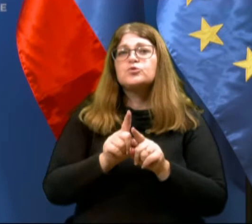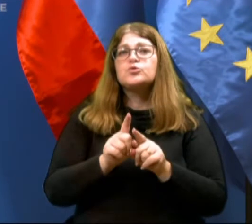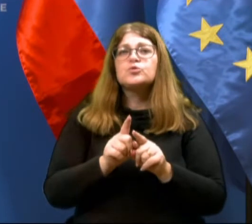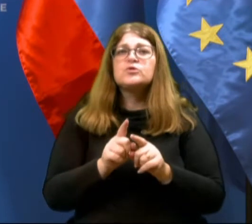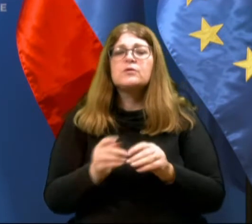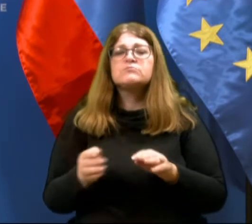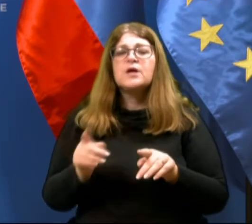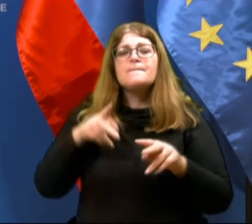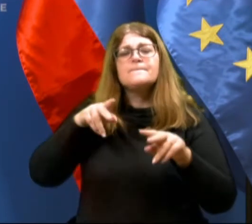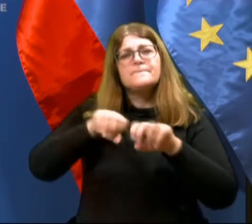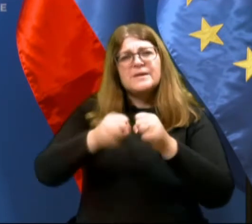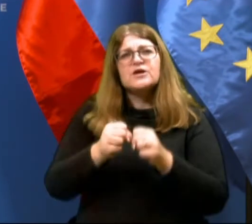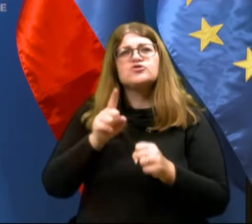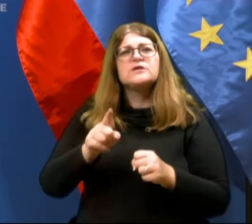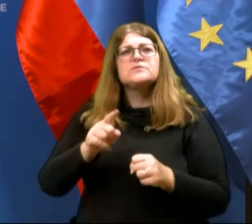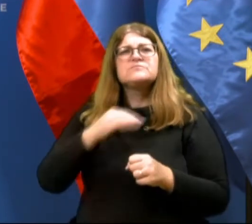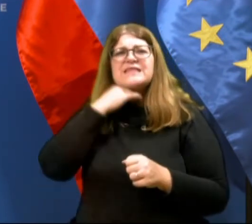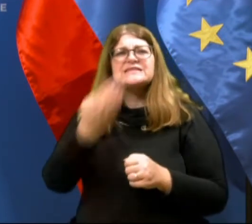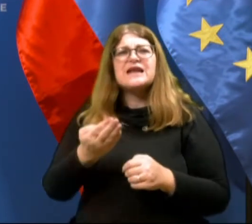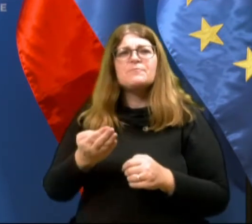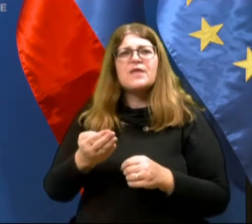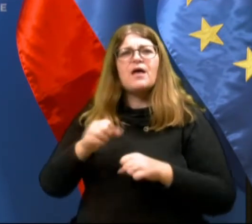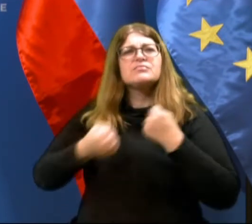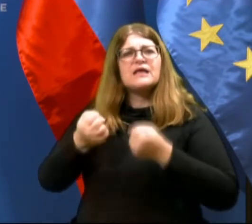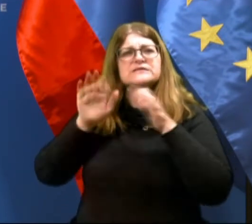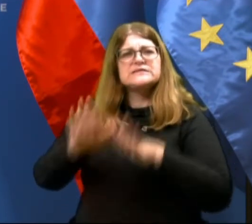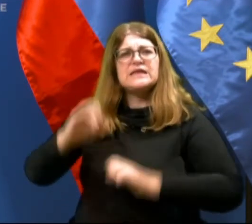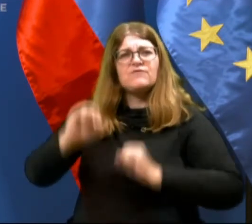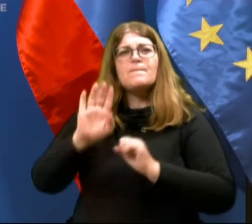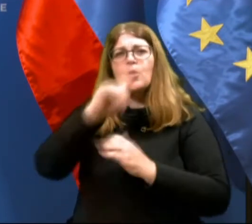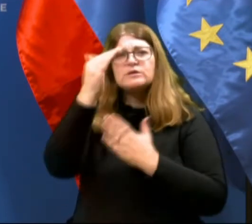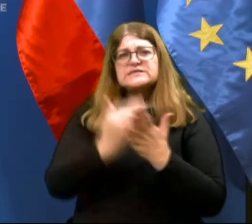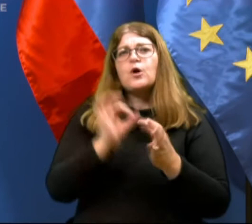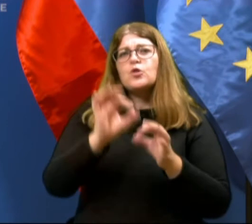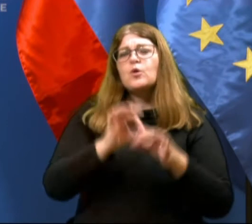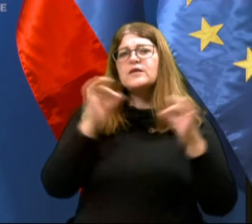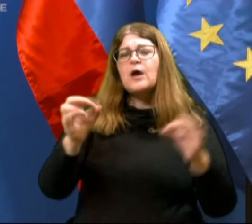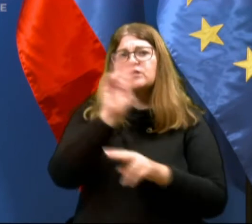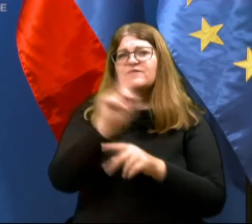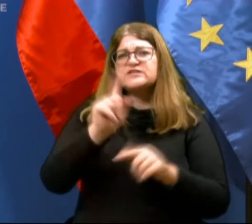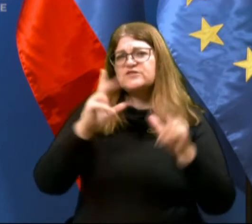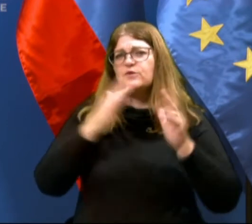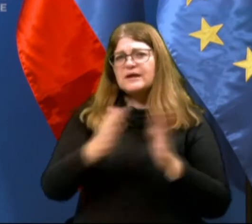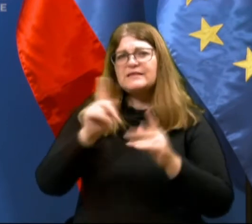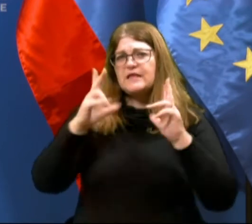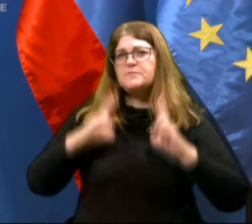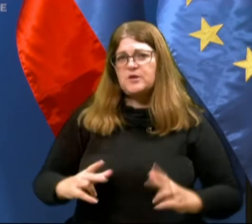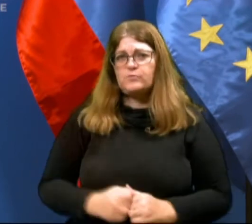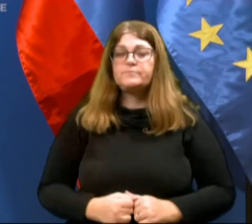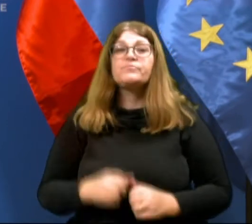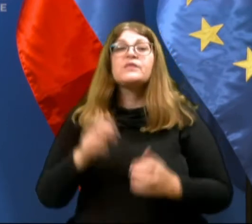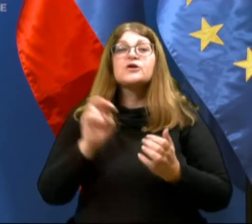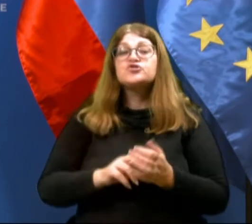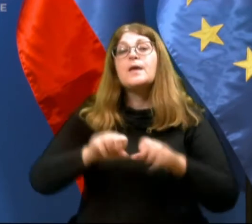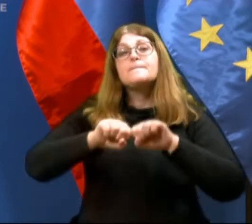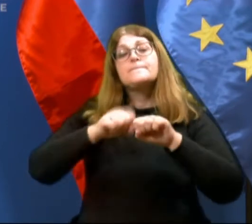prekrška nasilnega in drznega vedenja po zakonu o varstvu javnega reda in miru. In še prekršek prepoved